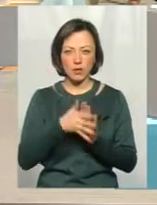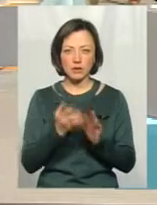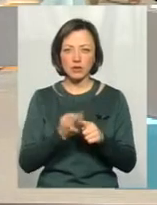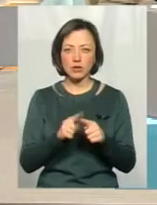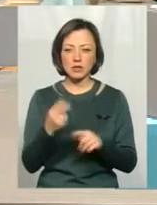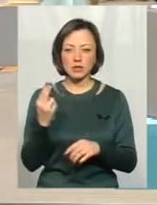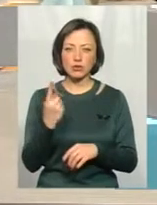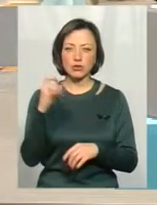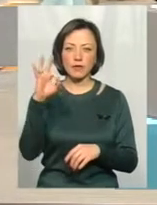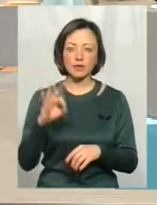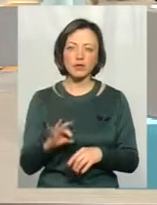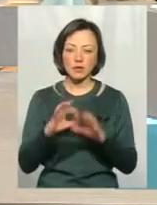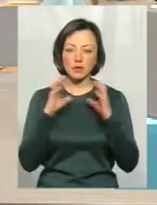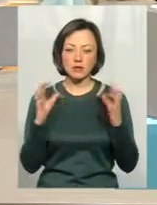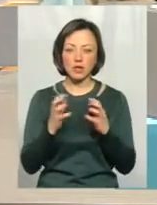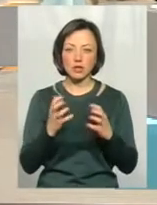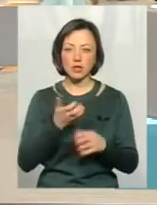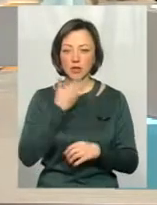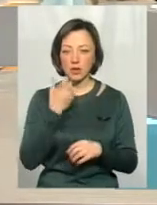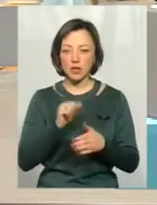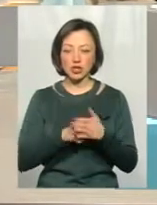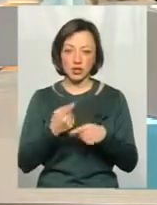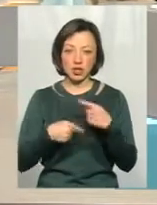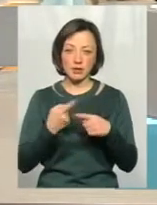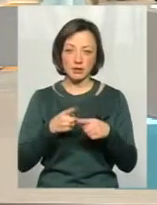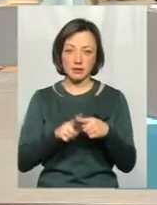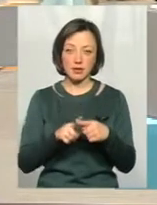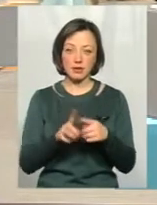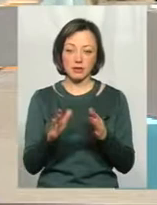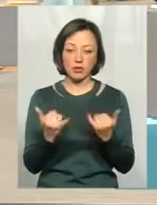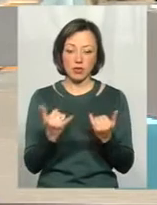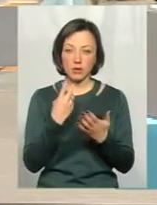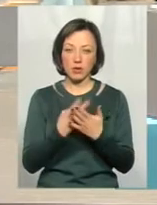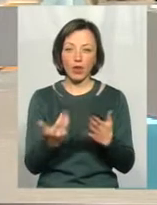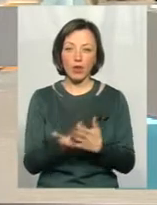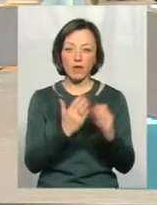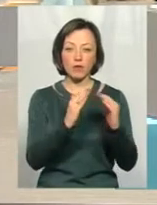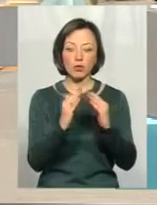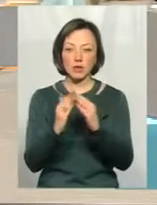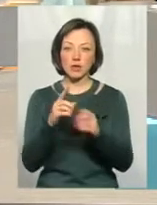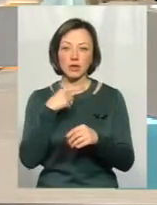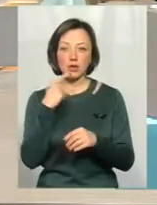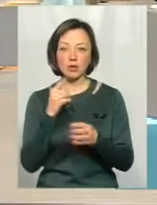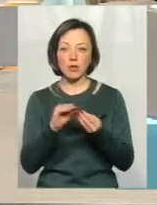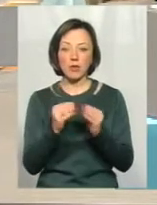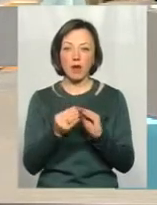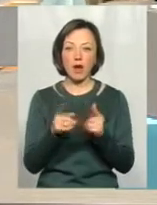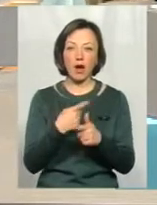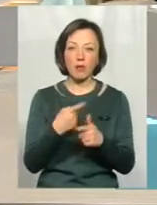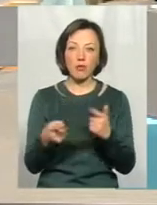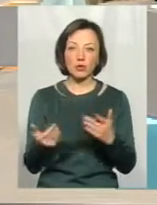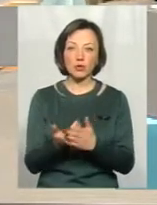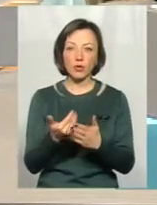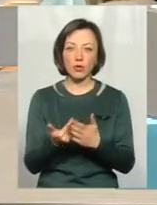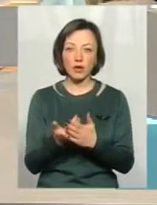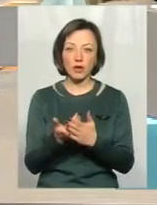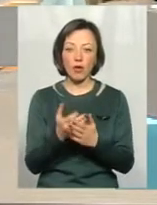практично 100% збереження тепла. Через те буквально, коли ми сьогодні бачимо нові будинки, там, кажеш, там якісь проблеми, або нові, скажімо,